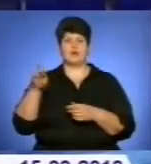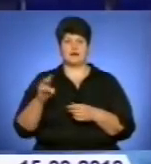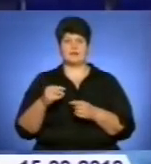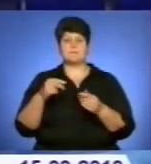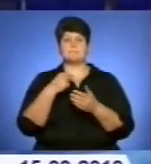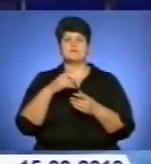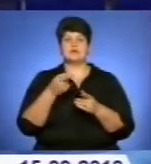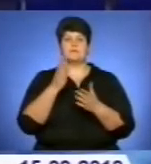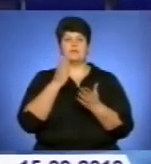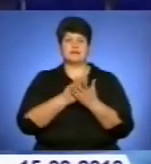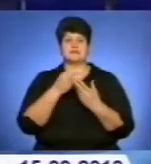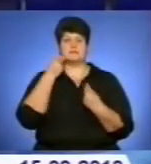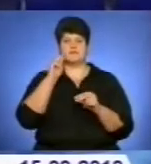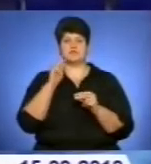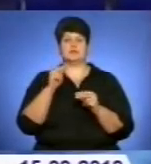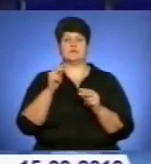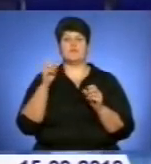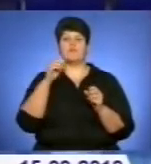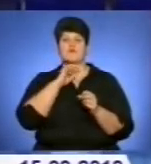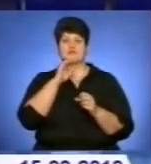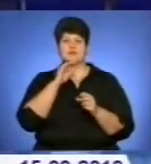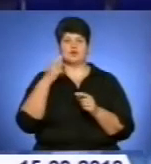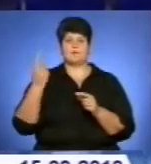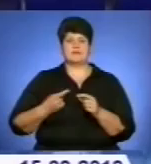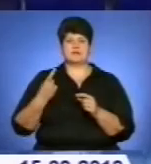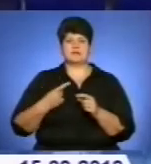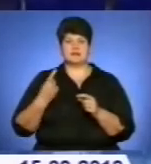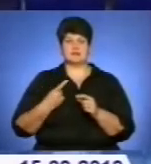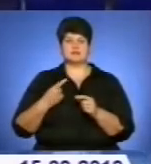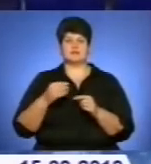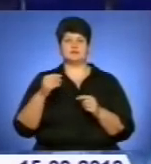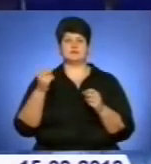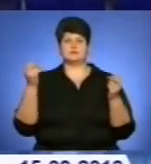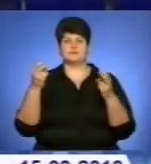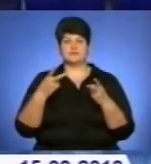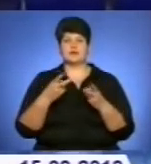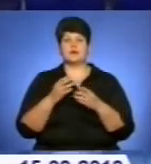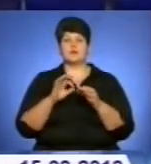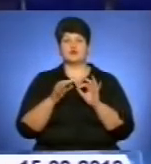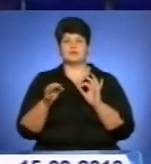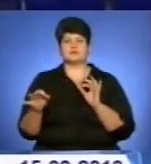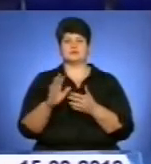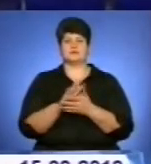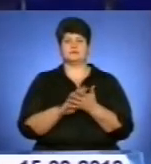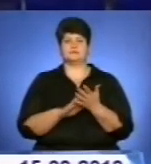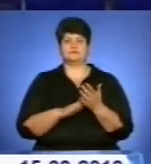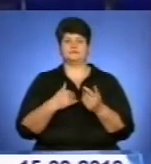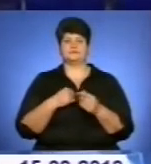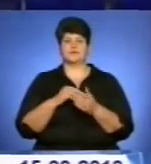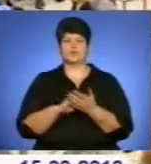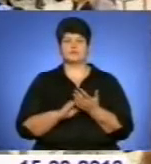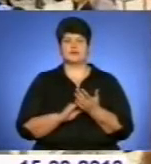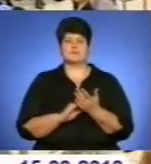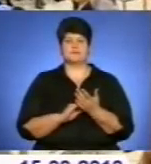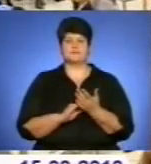11-й власний конкурс з перукарського мистецтва та декоративної косметики «Чарівна зачістка-2013» провели у Тернополі у